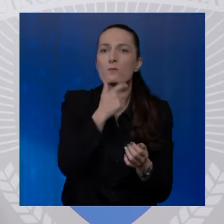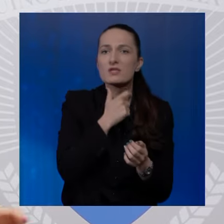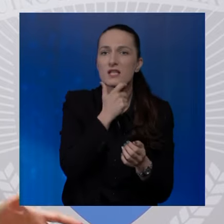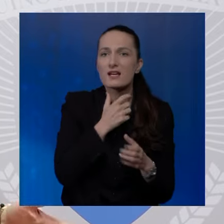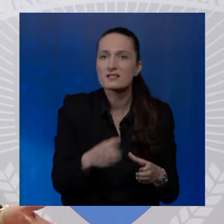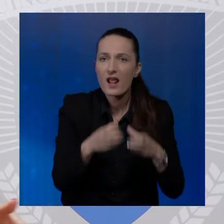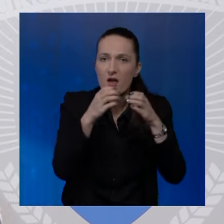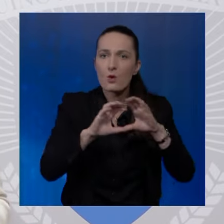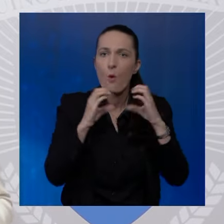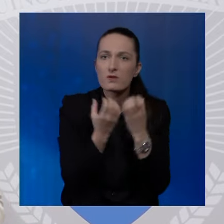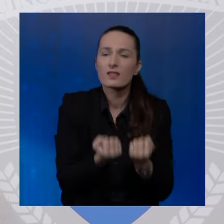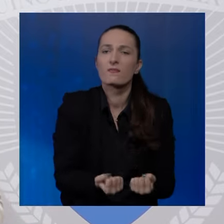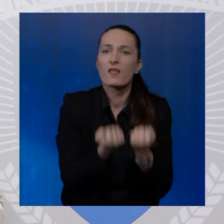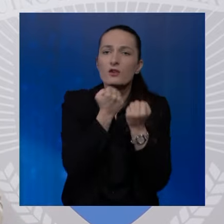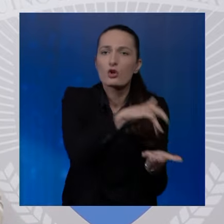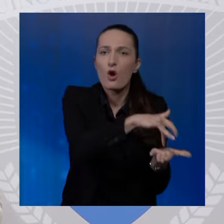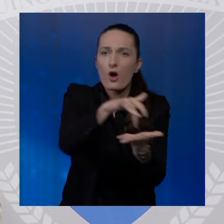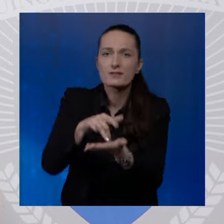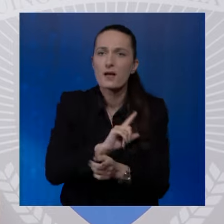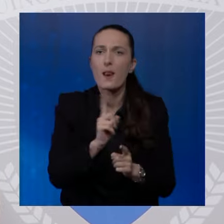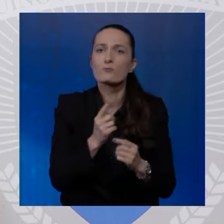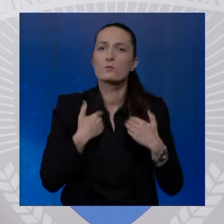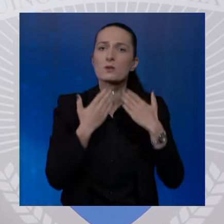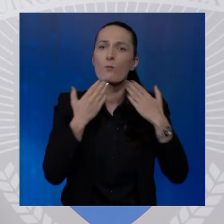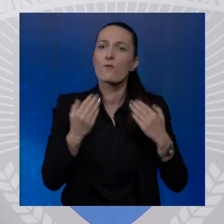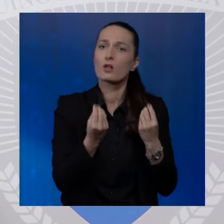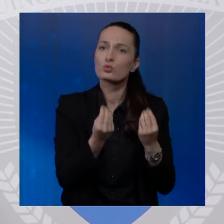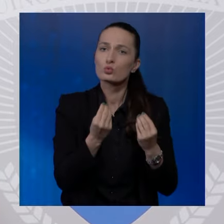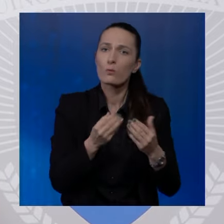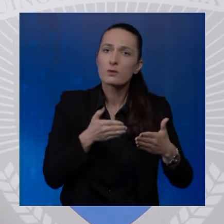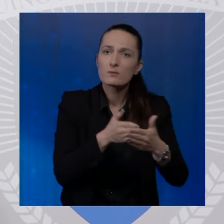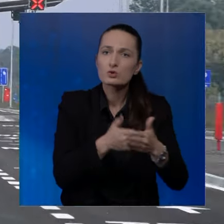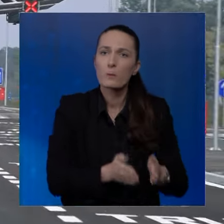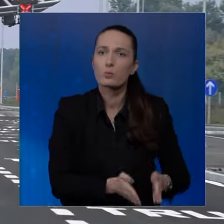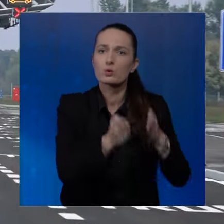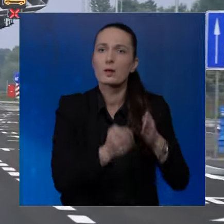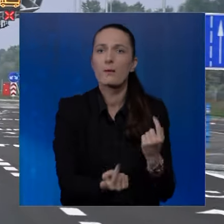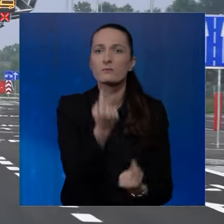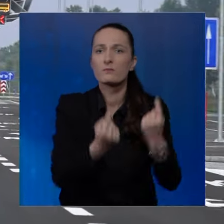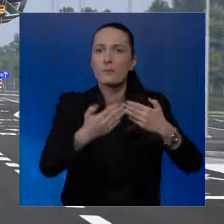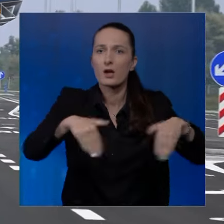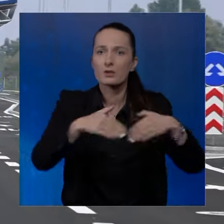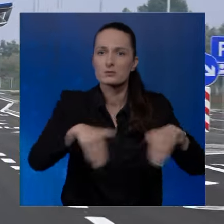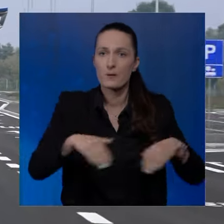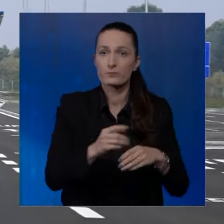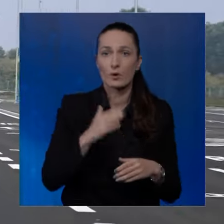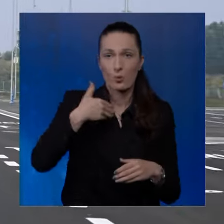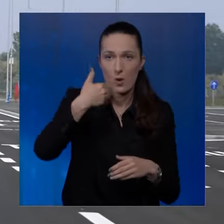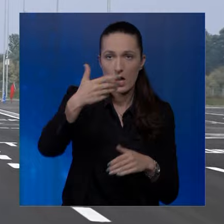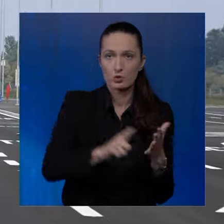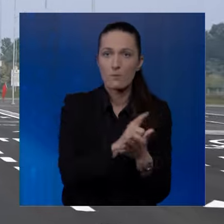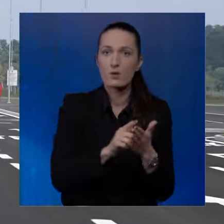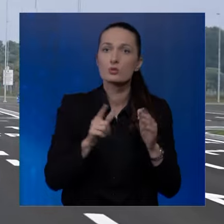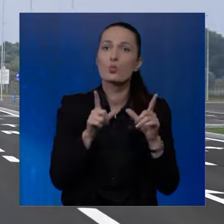lokacije, ne možemo se pohvaliti ni dobrim pristupnim putovima prema pojedinim graničnim prelazima. U narednom periodu UIOBH će